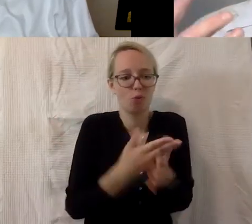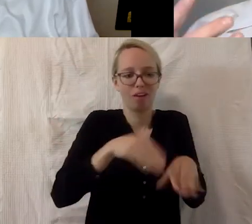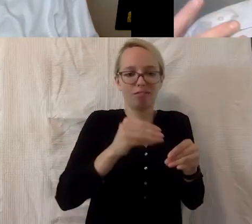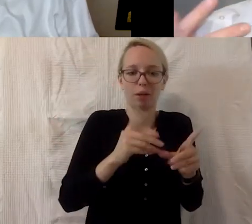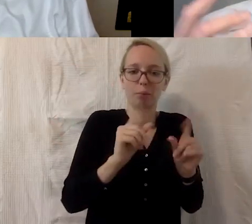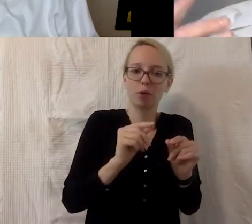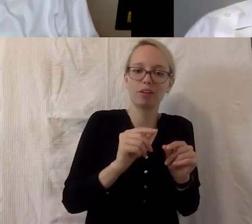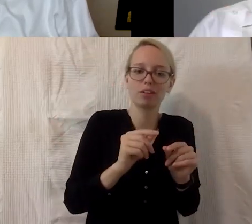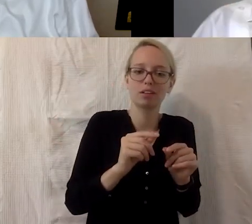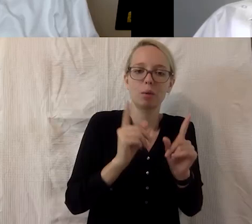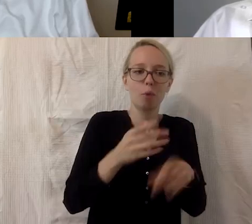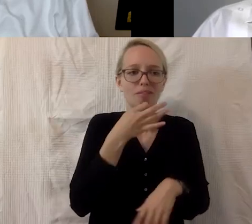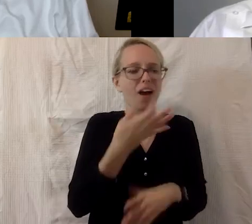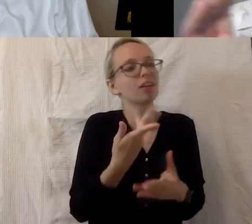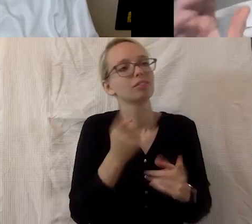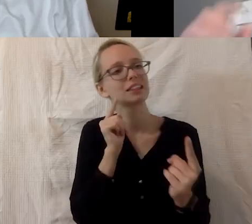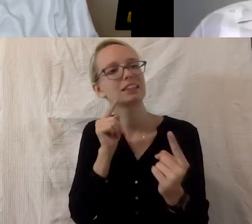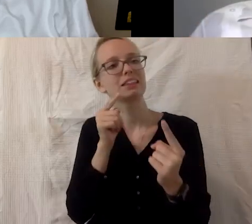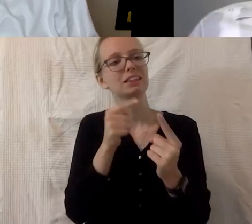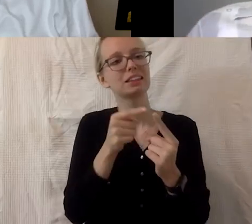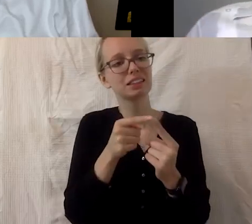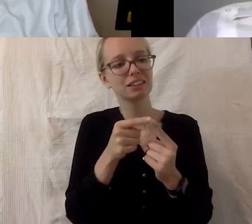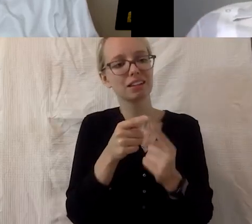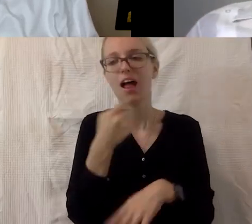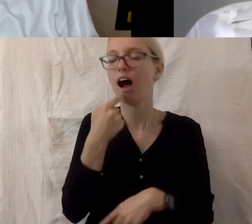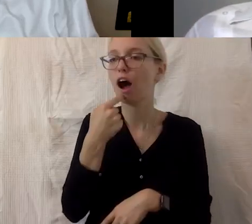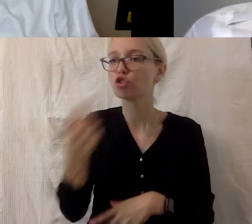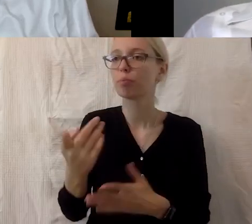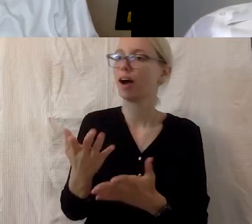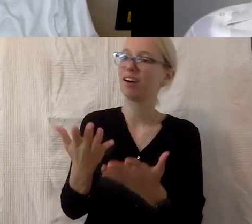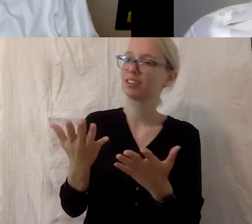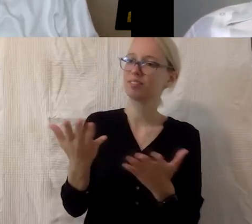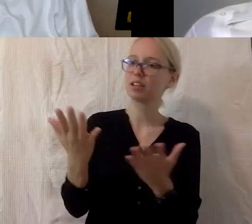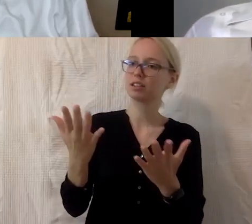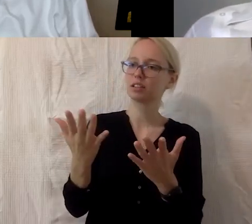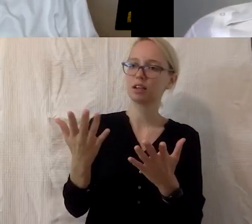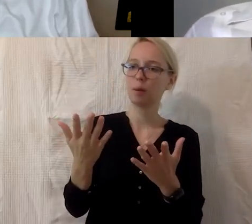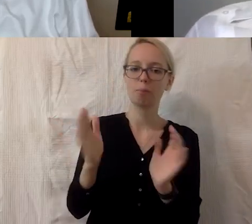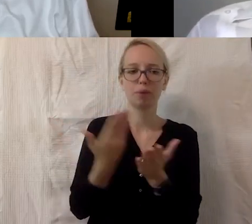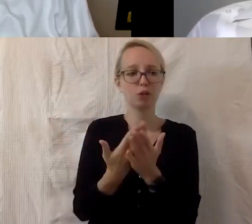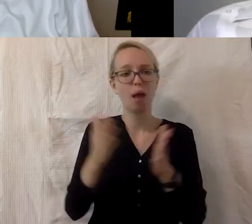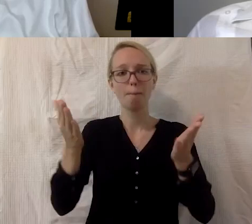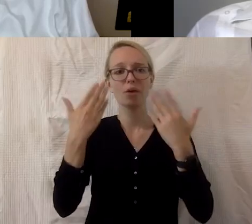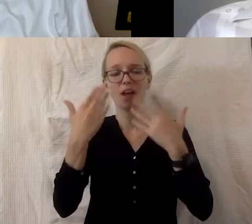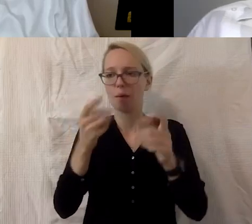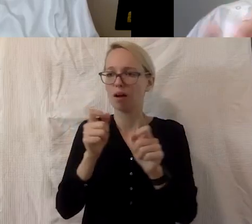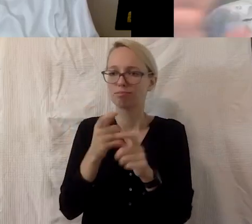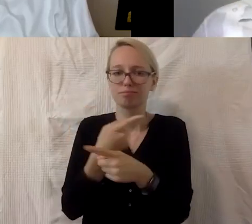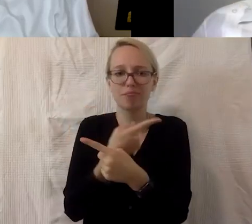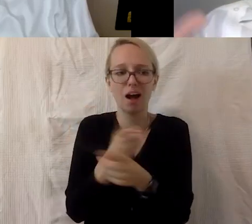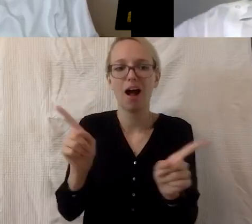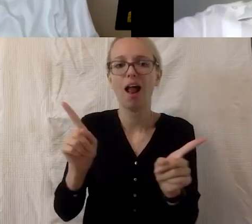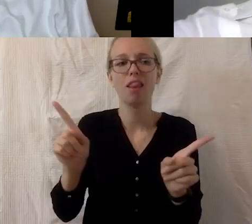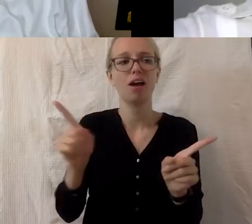ist auch eine zielgerichtete Ansprache, um eben den Kreis von Bewerbern letztendlich auch auszuweiten. Also das ist ein sehr